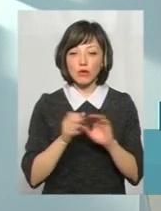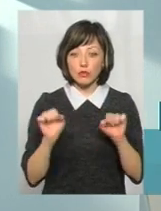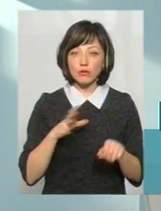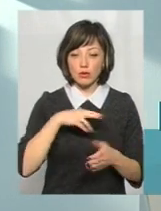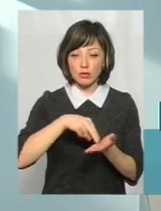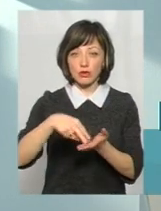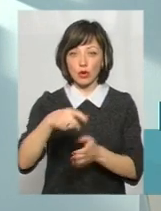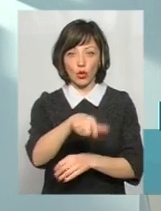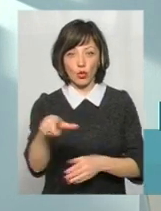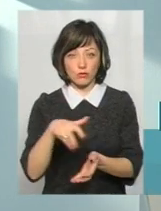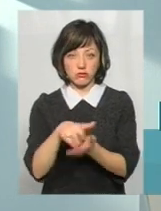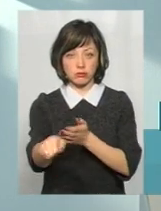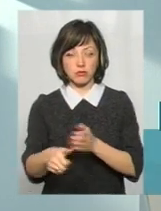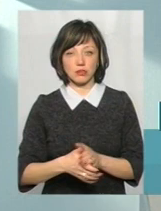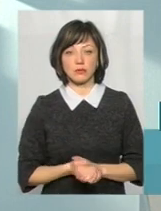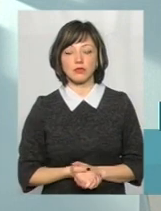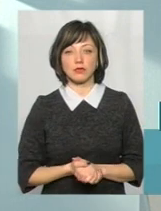могли бути потерпілі.